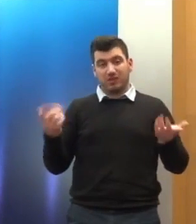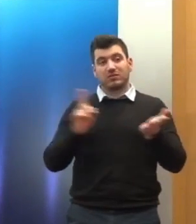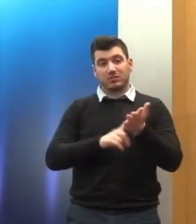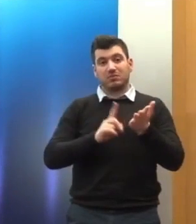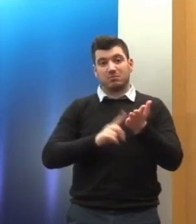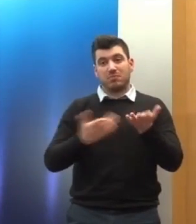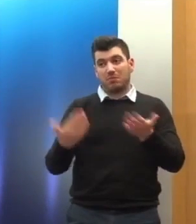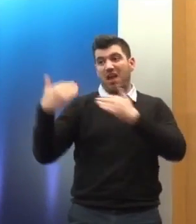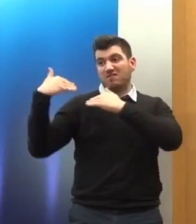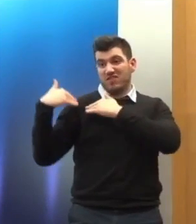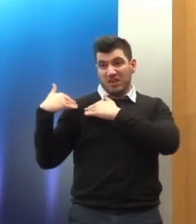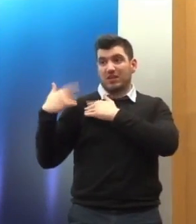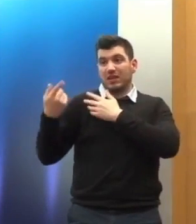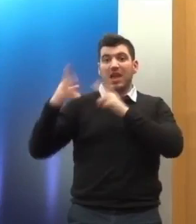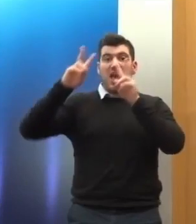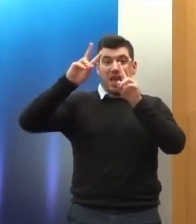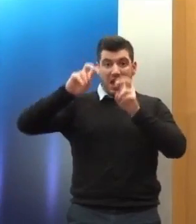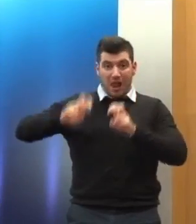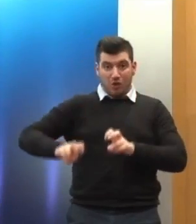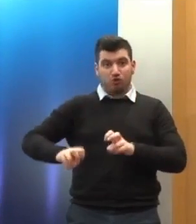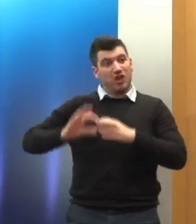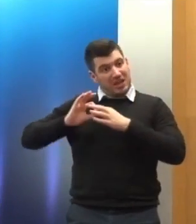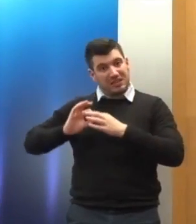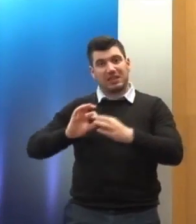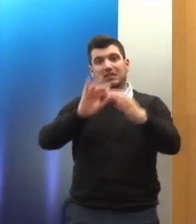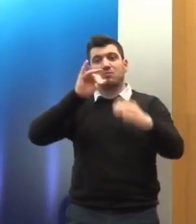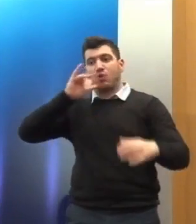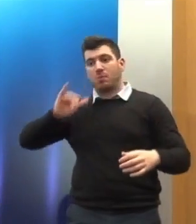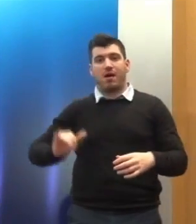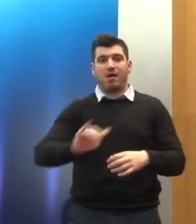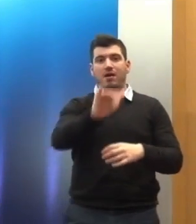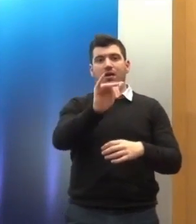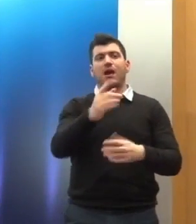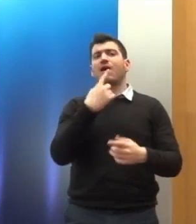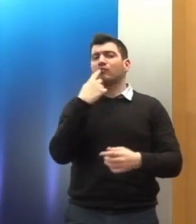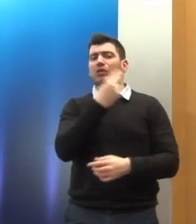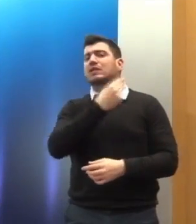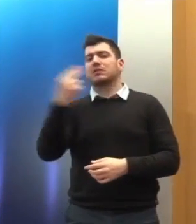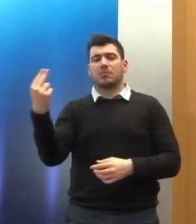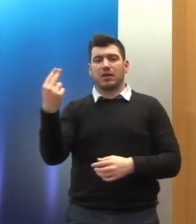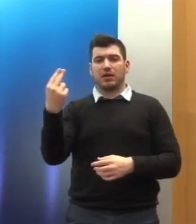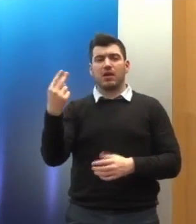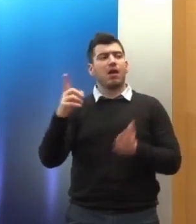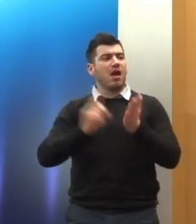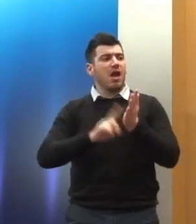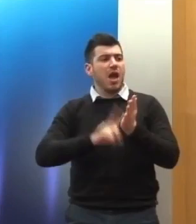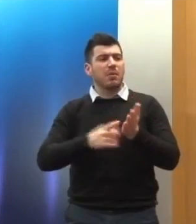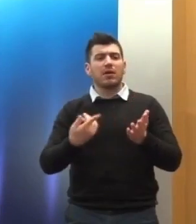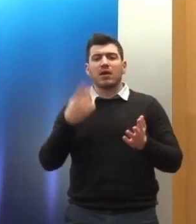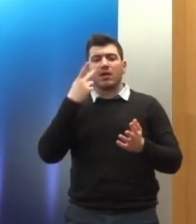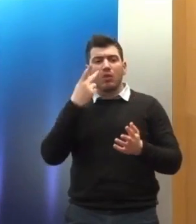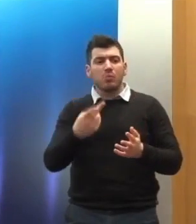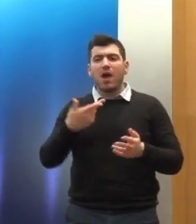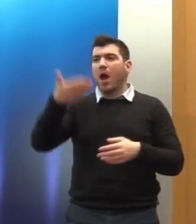συνέχισης της, της συνέχειάς της, αυτό σημαίνει ότι έπρεπε να εξηγηθούν, να αναλυθούν ευθύνες